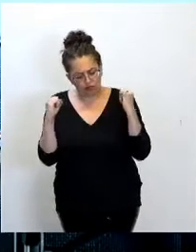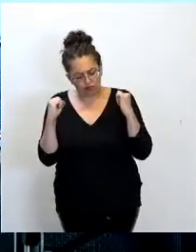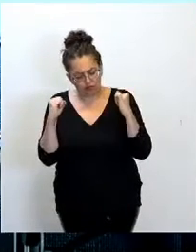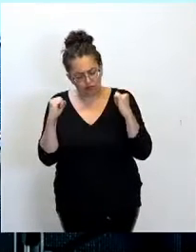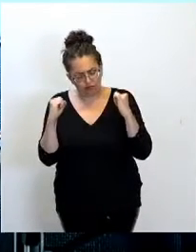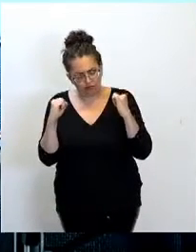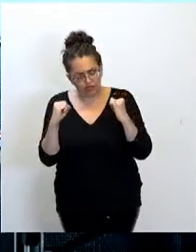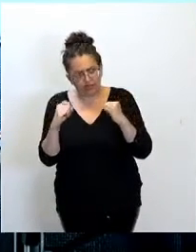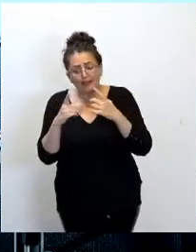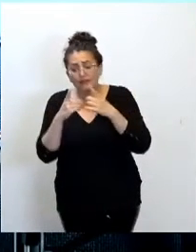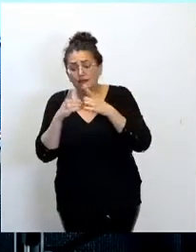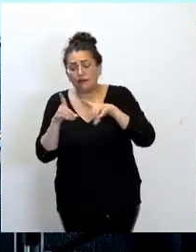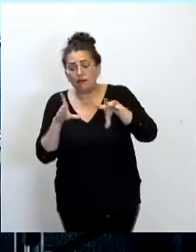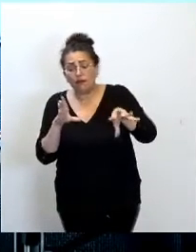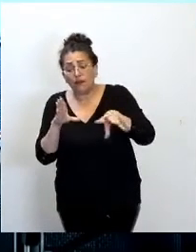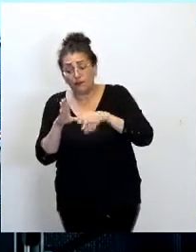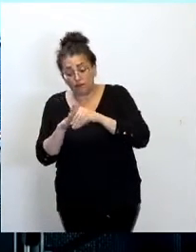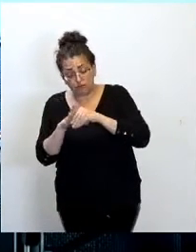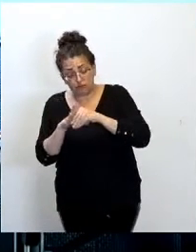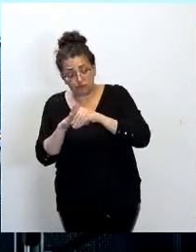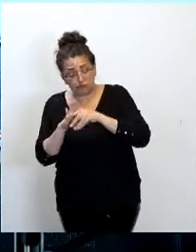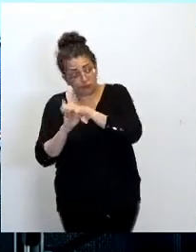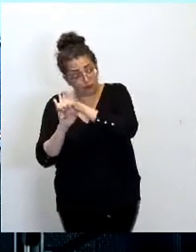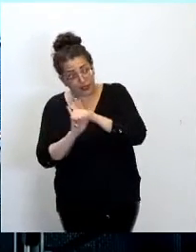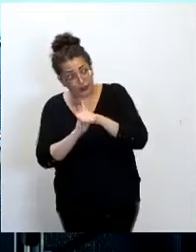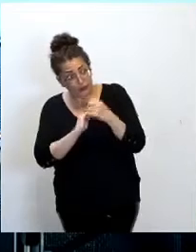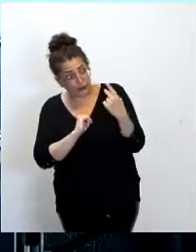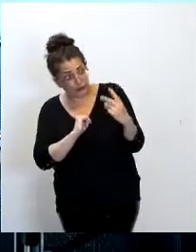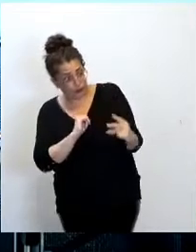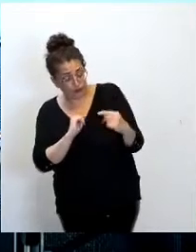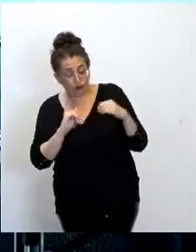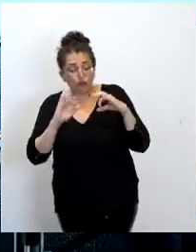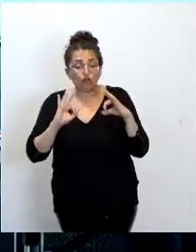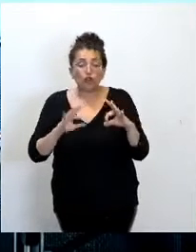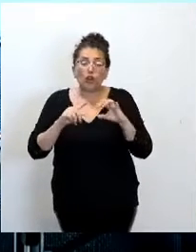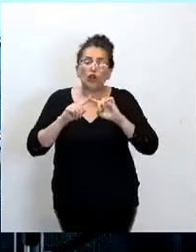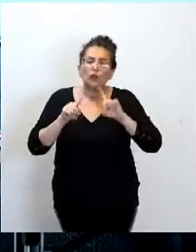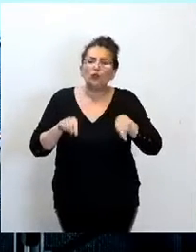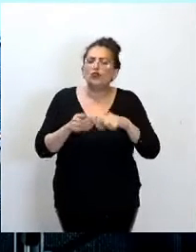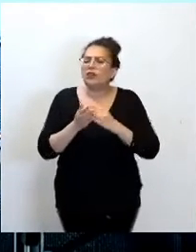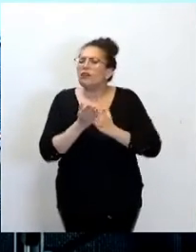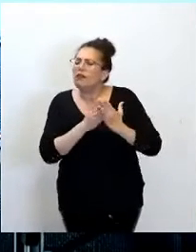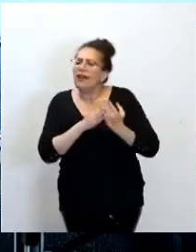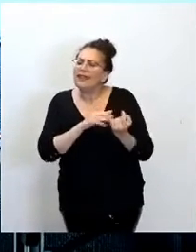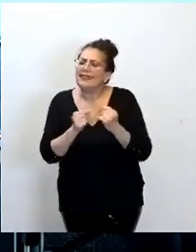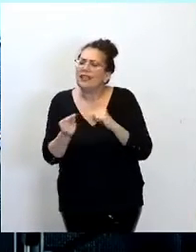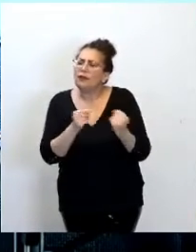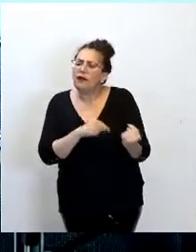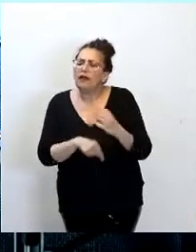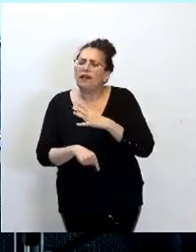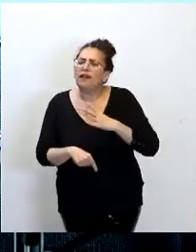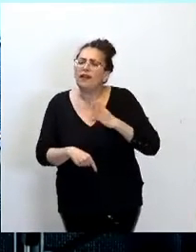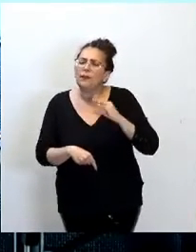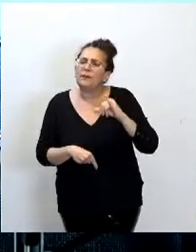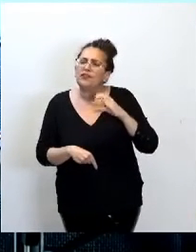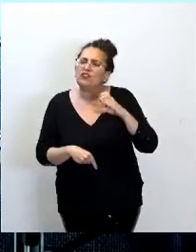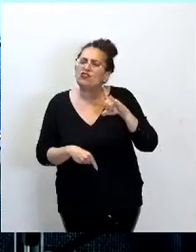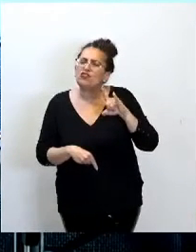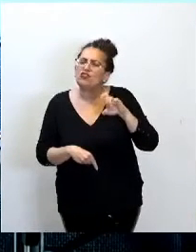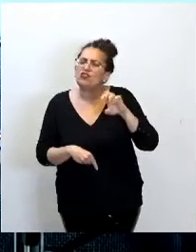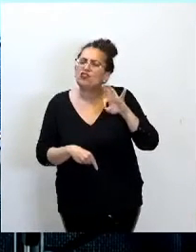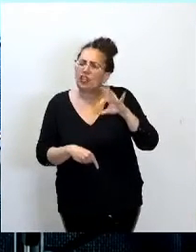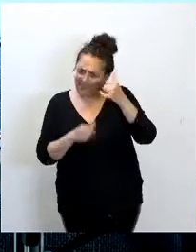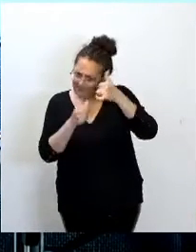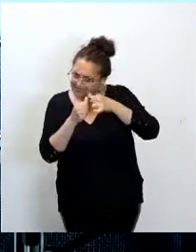une de vos priorités. Et lors du débat d'orientation budgétaire, Mme Bichet notamment avait affirmé que